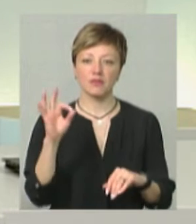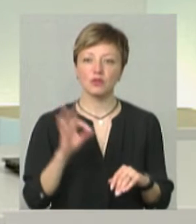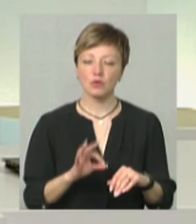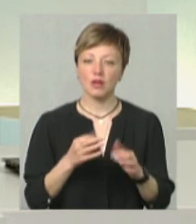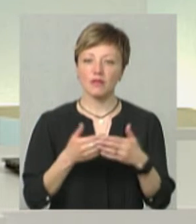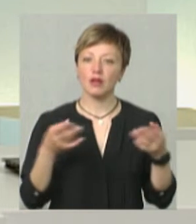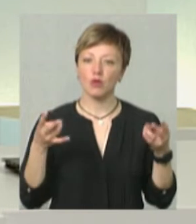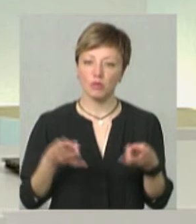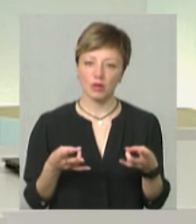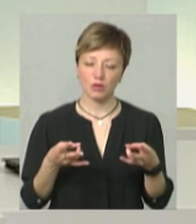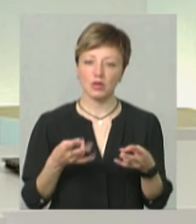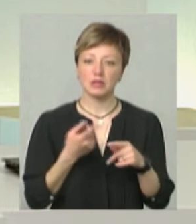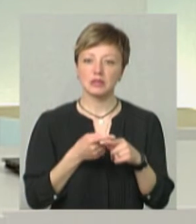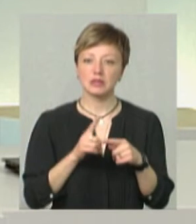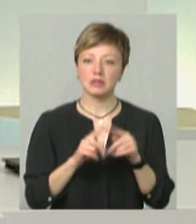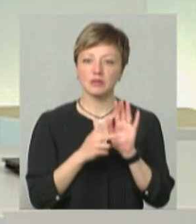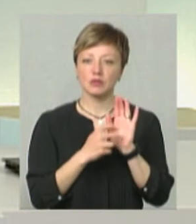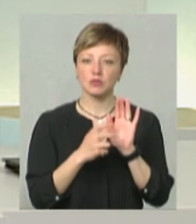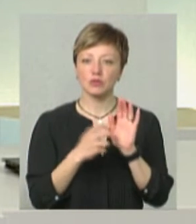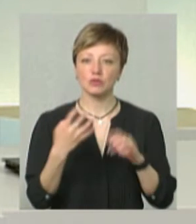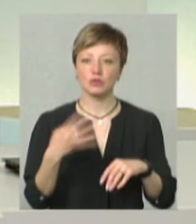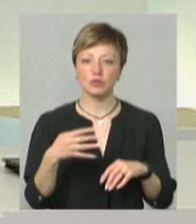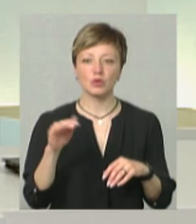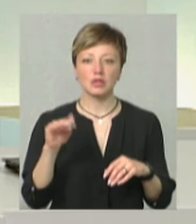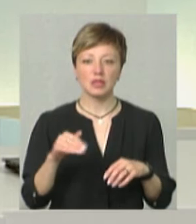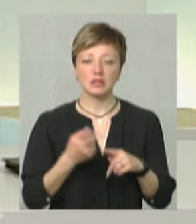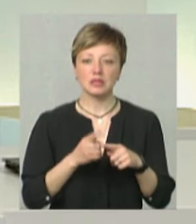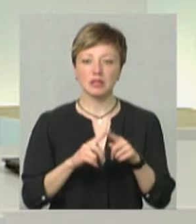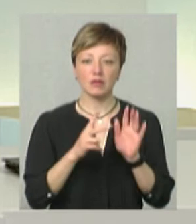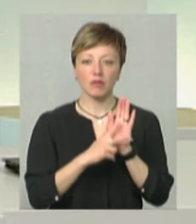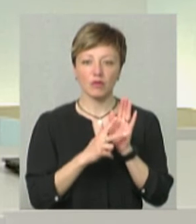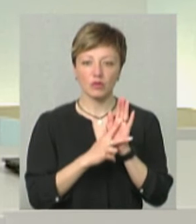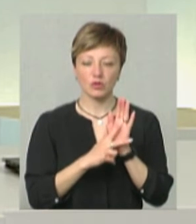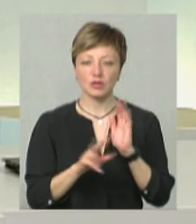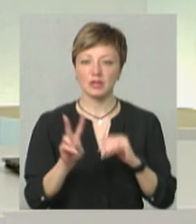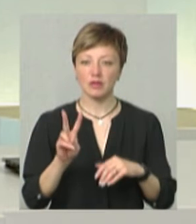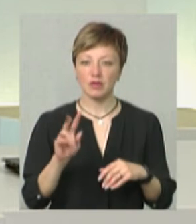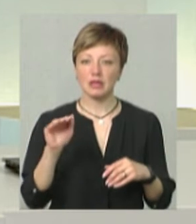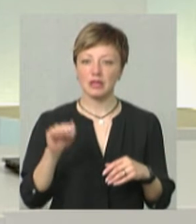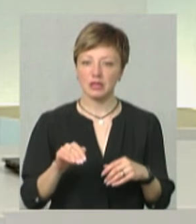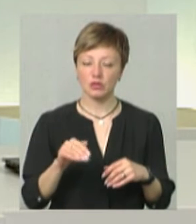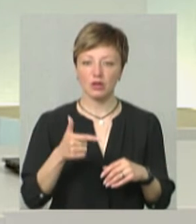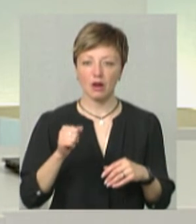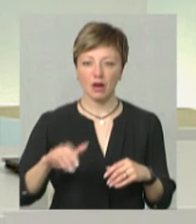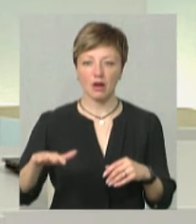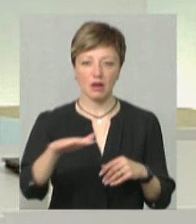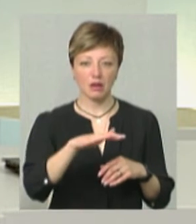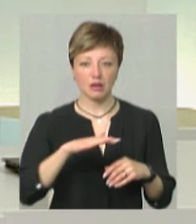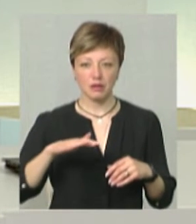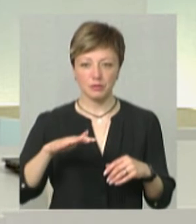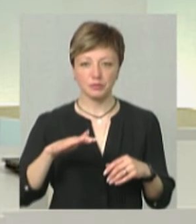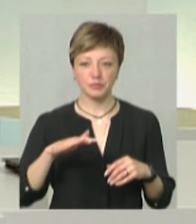необхідного. З цих 840 тисяч – це 82 тисячі гектарів – це